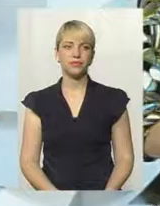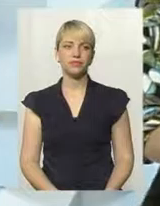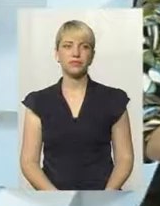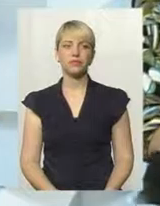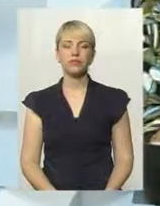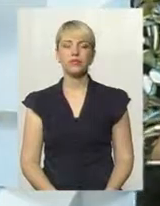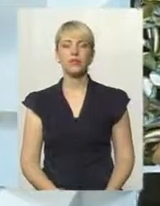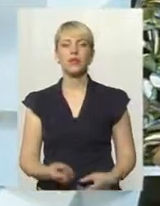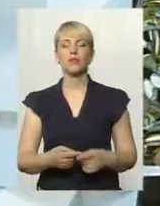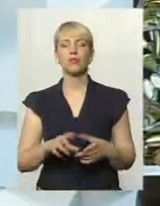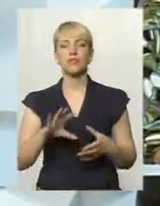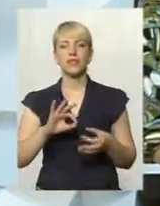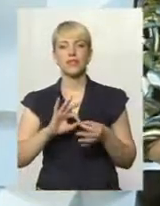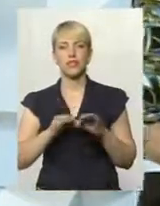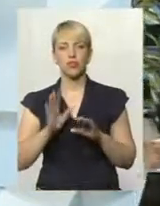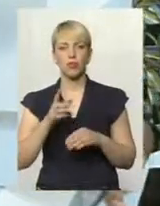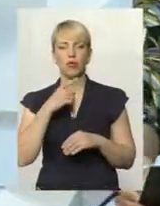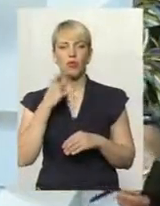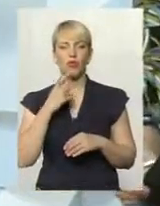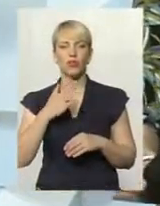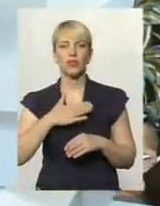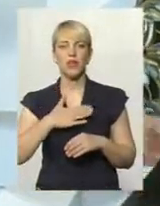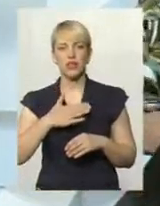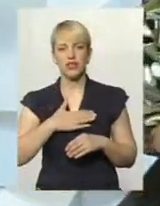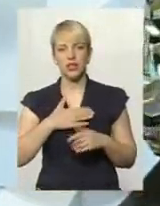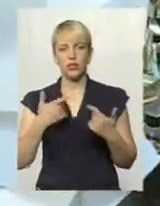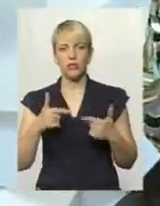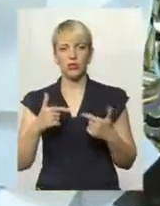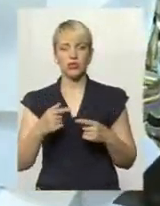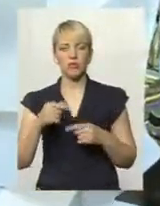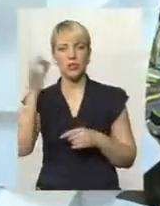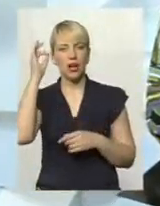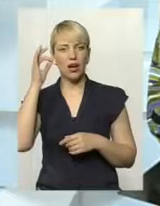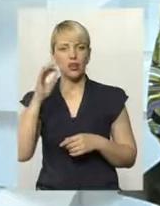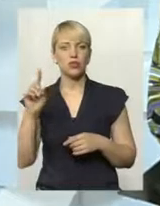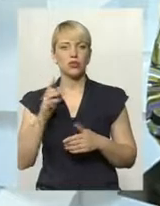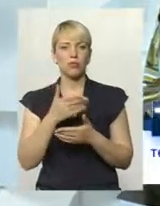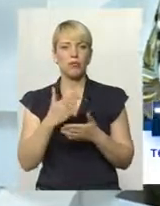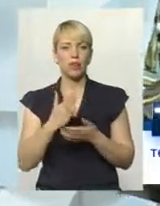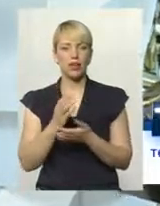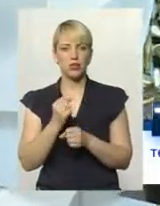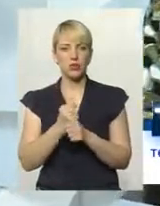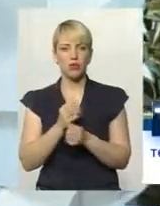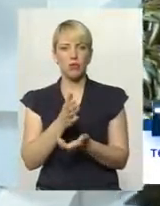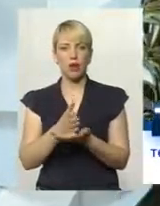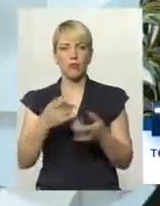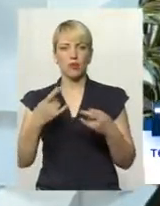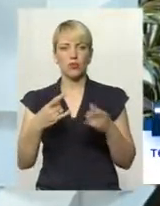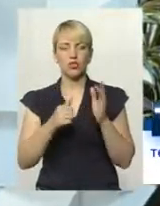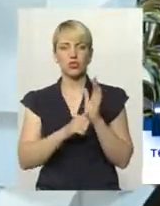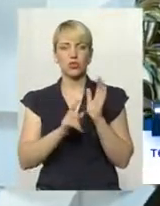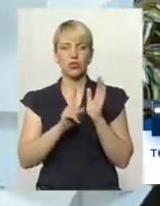Отже, про це все більш детальніше говоримо сьогодні у студії. Нагадую, ми працюємо для вас у прямому ефірі 61 90